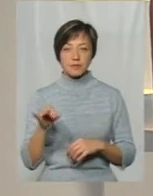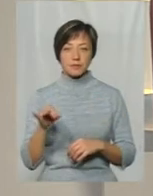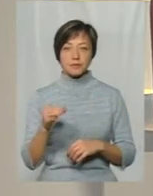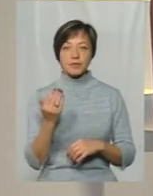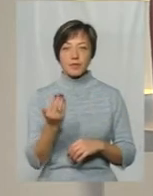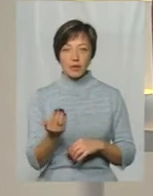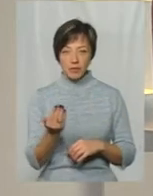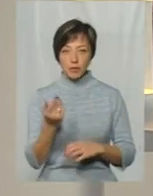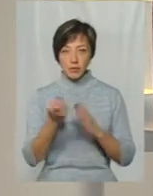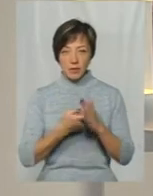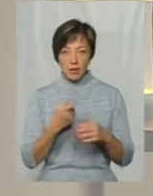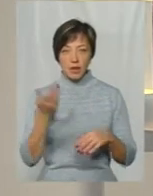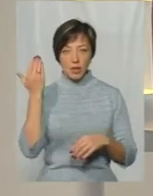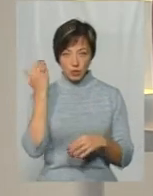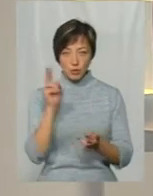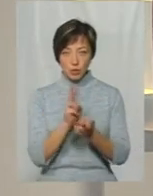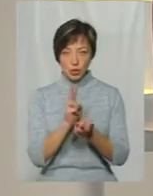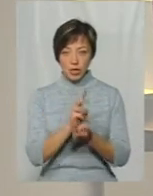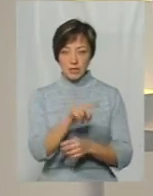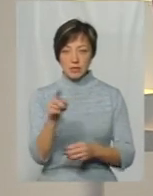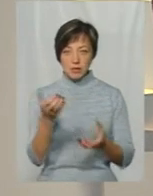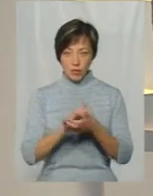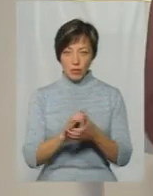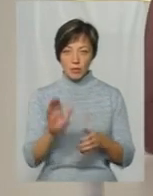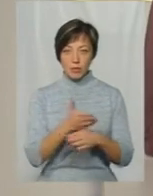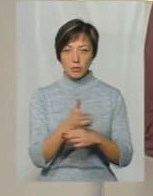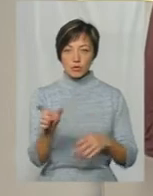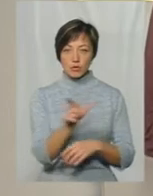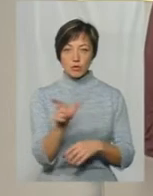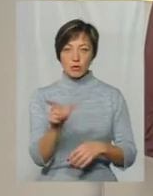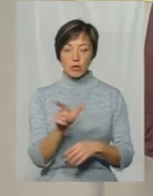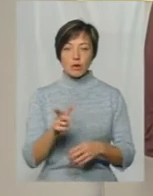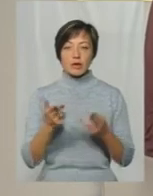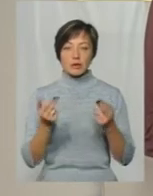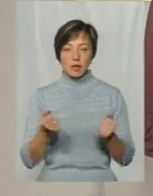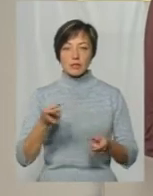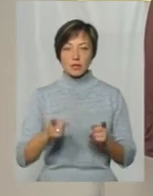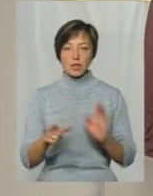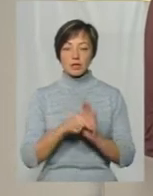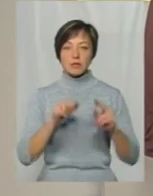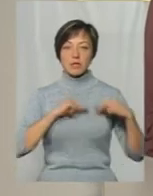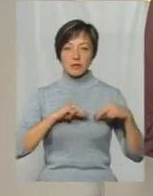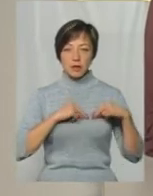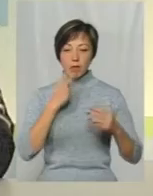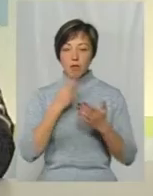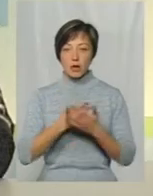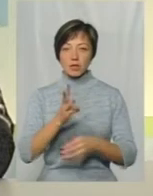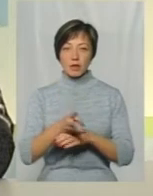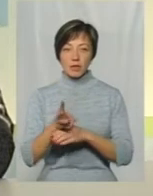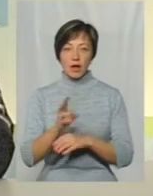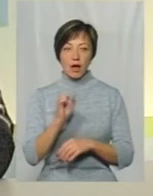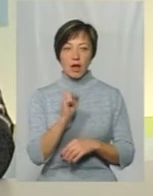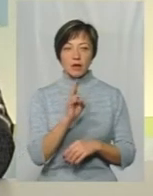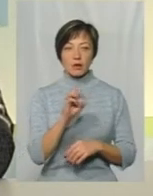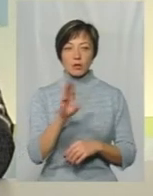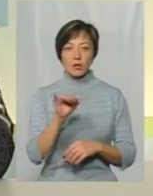Ви впізнали, тому що раніше стикались? Ви знайомі з собою? Звичайно, з працівниками, яких ми бачимо на відео, Анатолієм